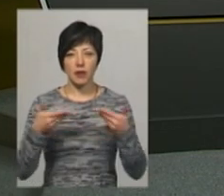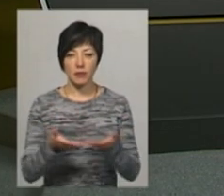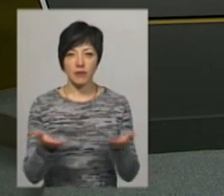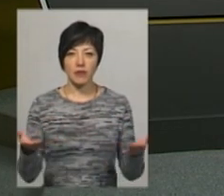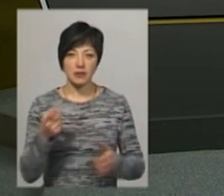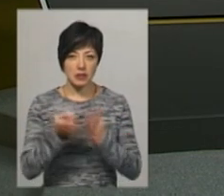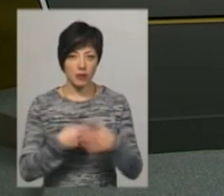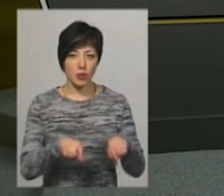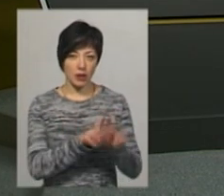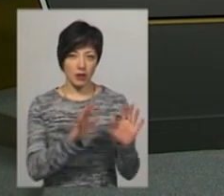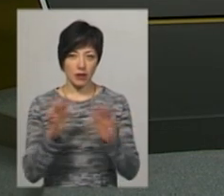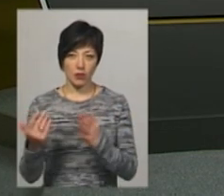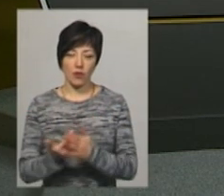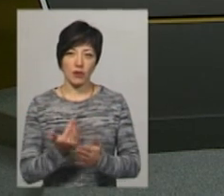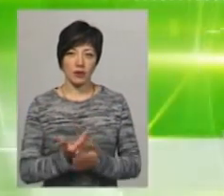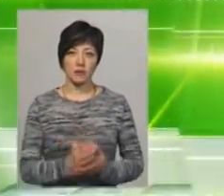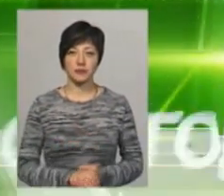Сьогодні ви дізнаєтесь про такі новини.